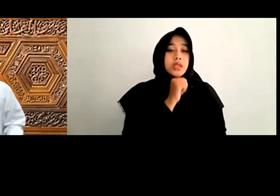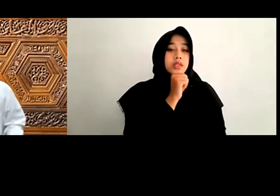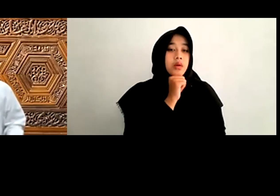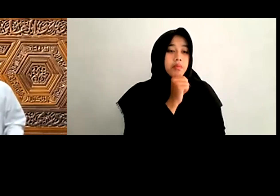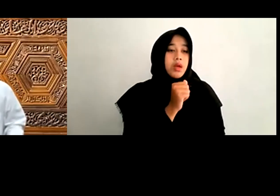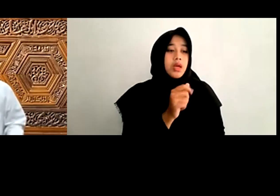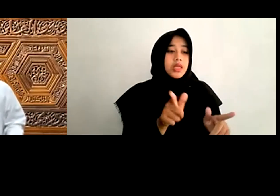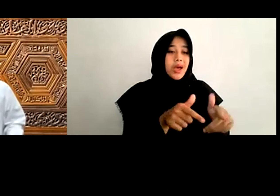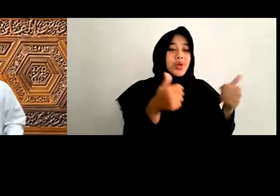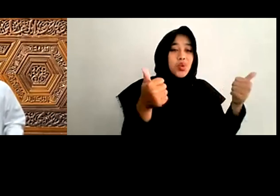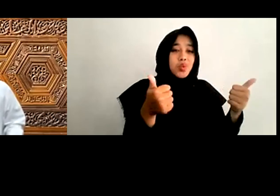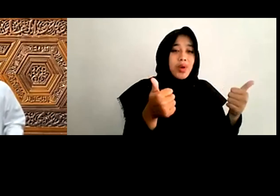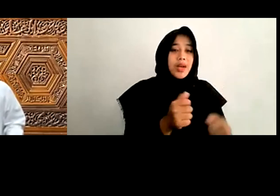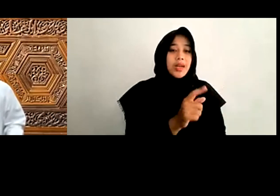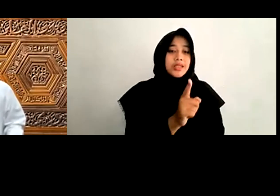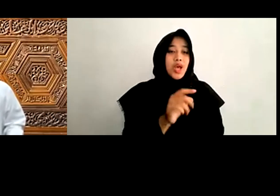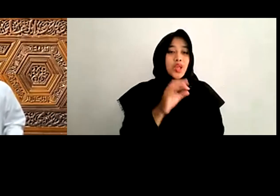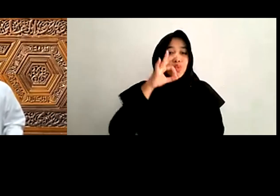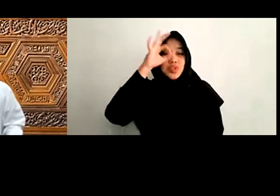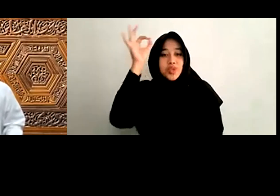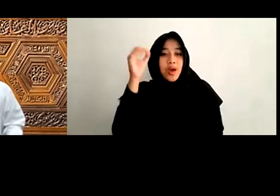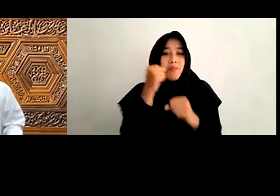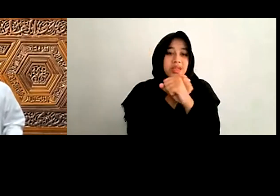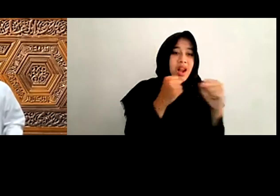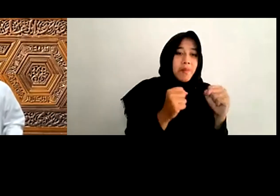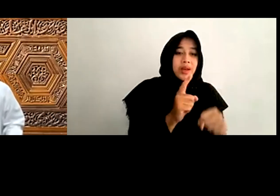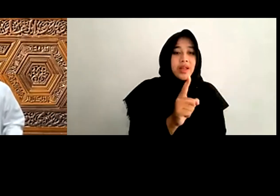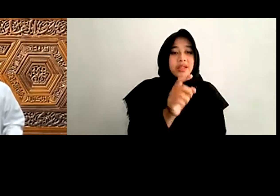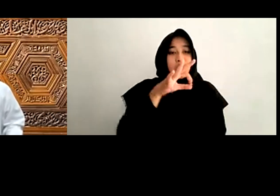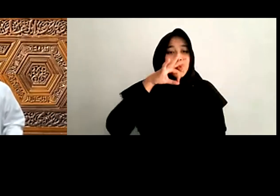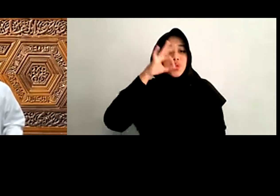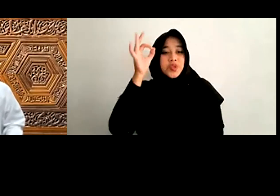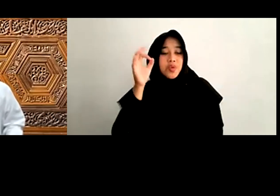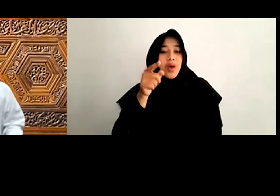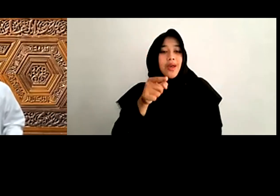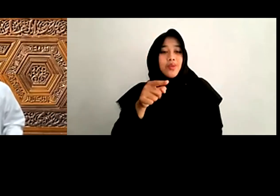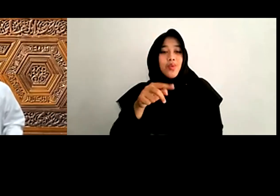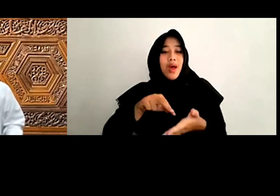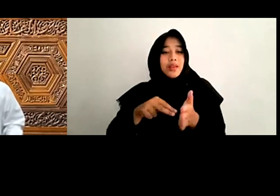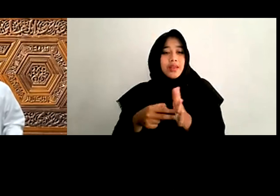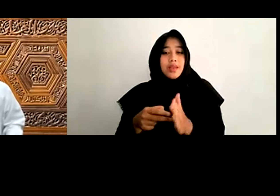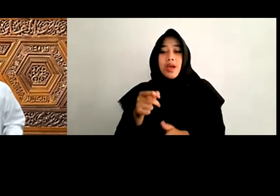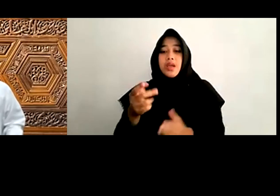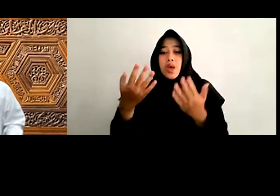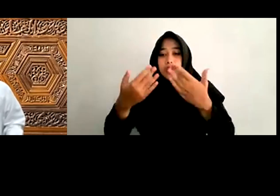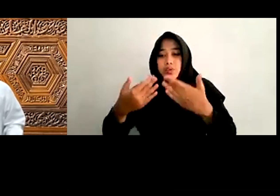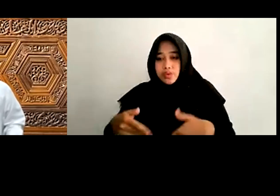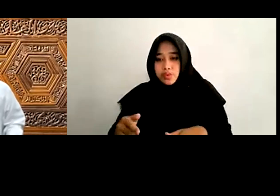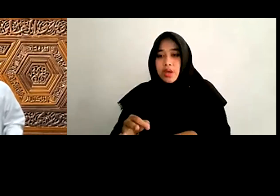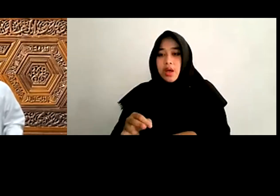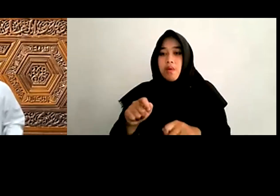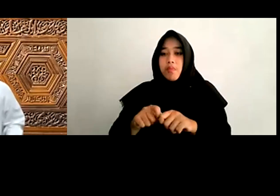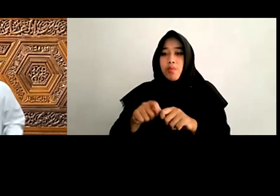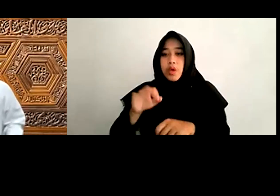Menghidupkan Satu Jiwa Saja Maka Seakan Akan Ia Telah Menghidupkan Seluruh Jiwa Jiwa